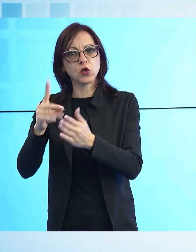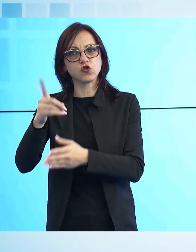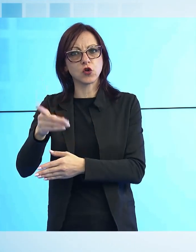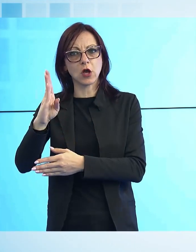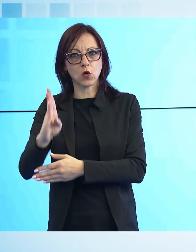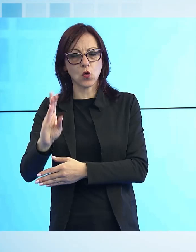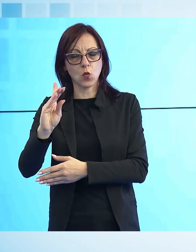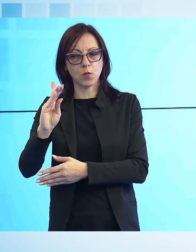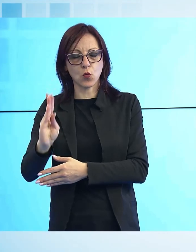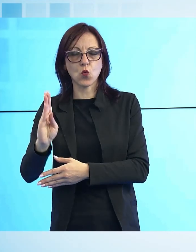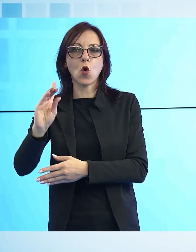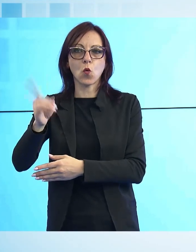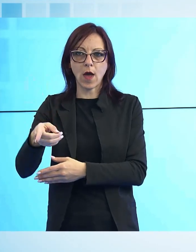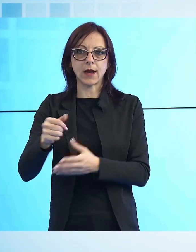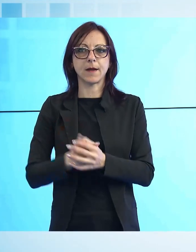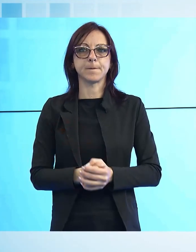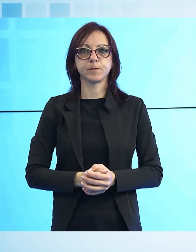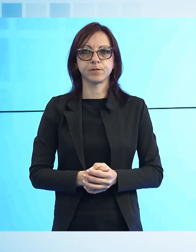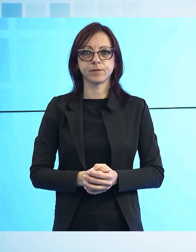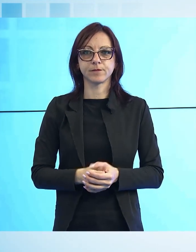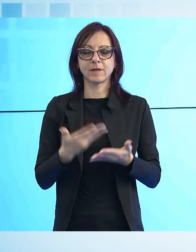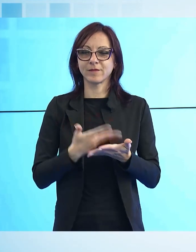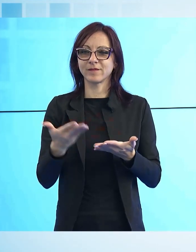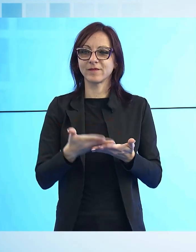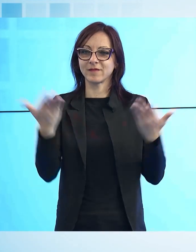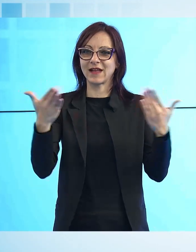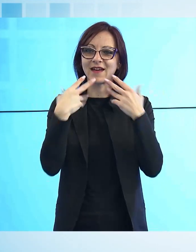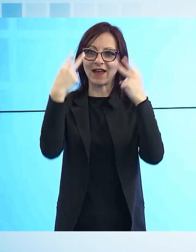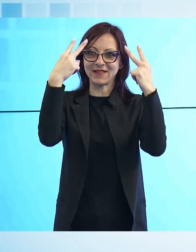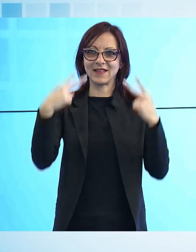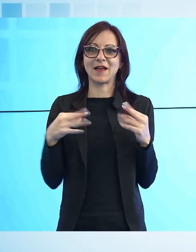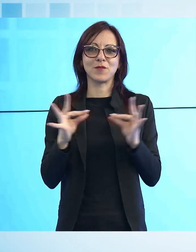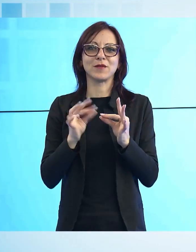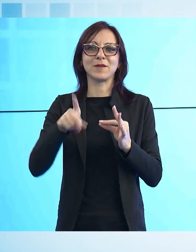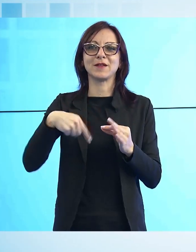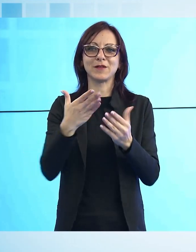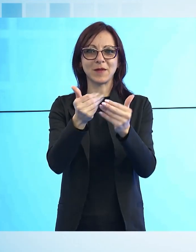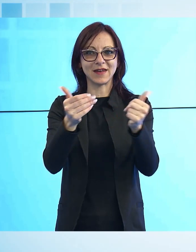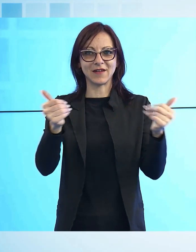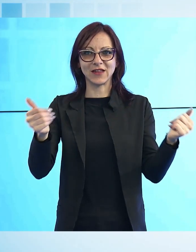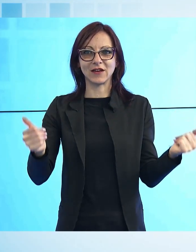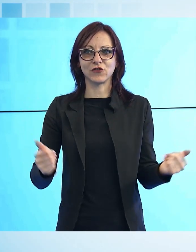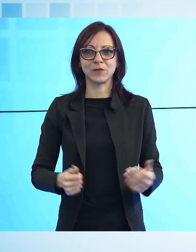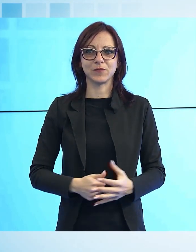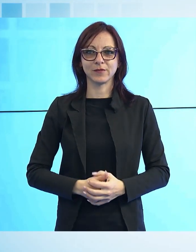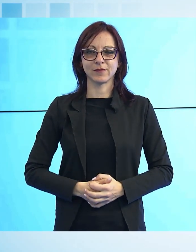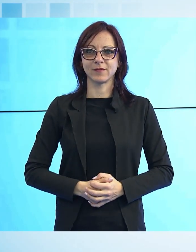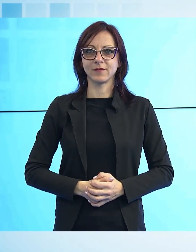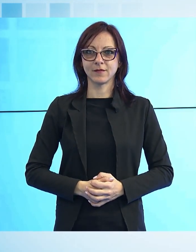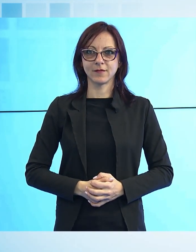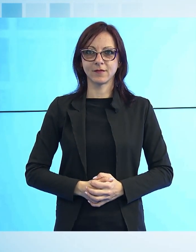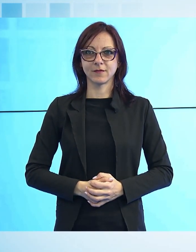parte del nostro telegiornale qualche istante di pausa e poi la nostra pagina sportiva. Grazie Grazie